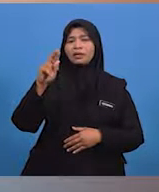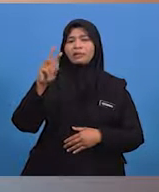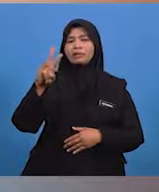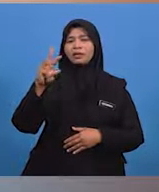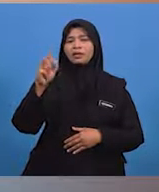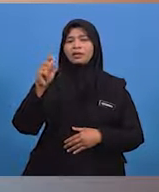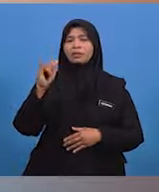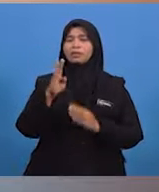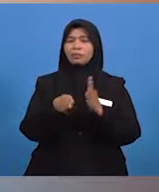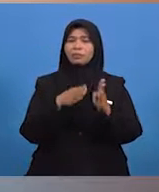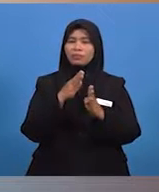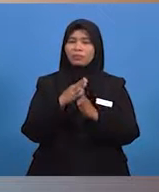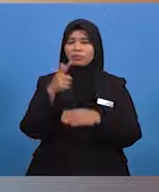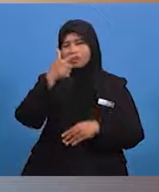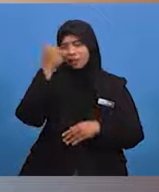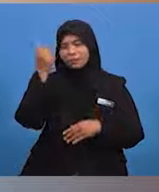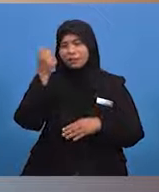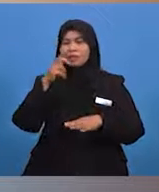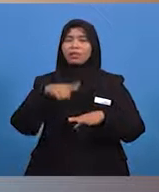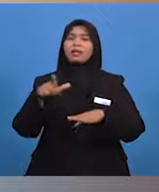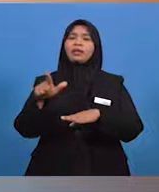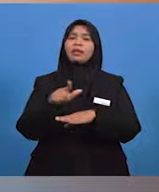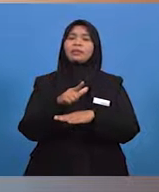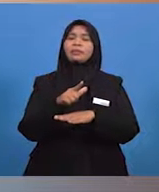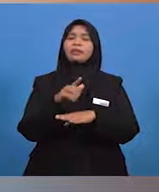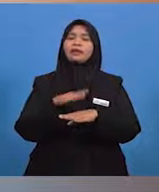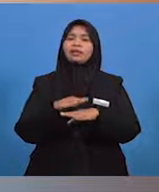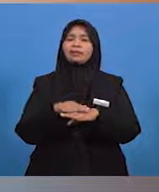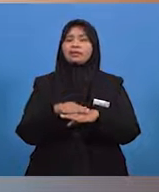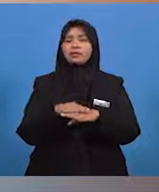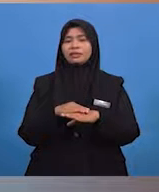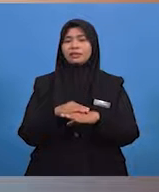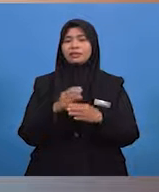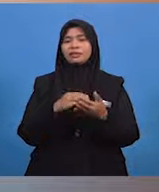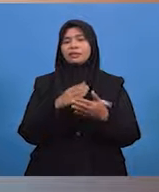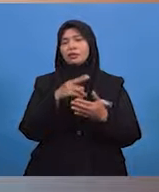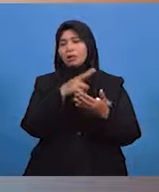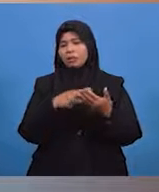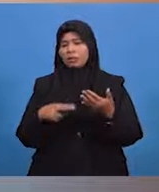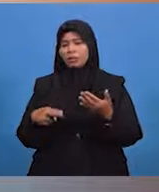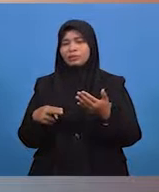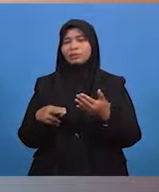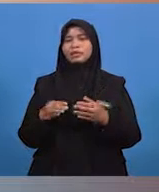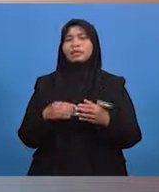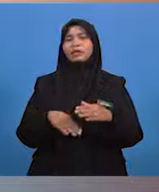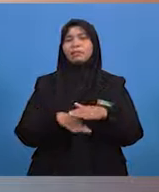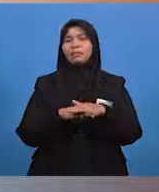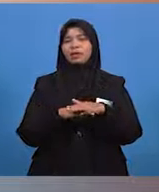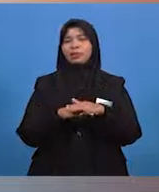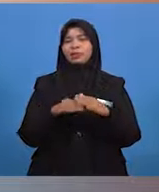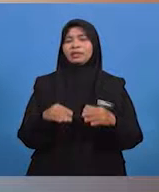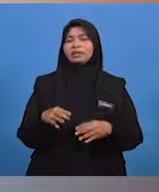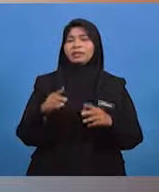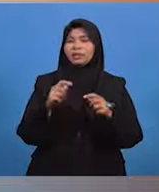menyebabkan lapisan atas yang tepu dengan air menggelangsar pada lapisan bawah yang masih